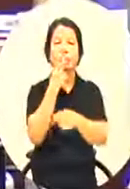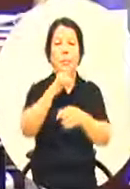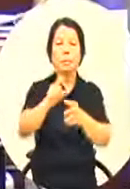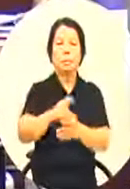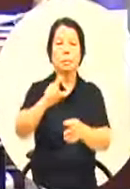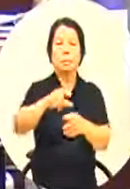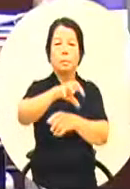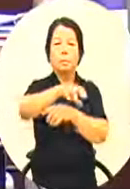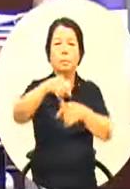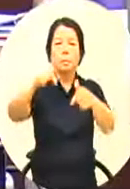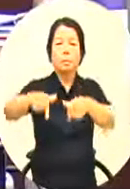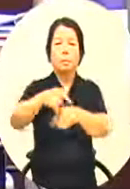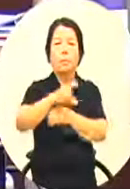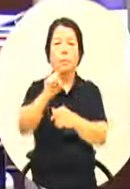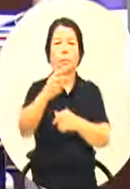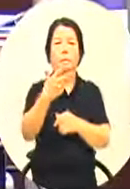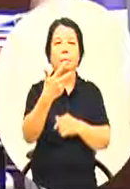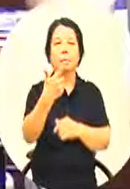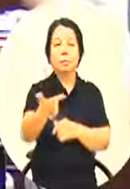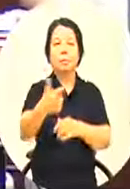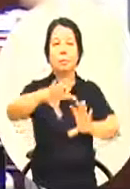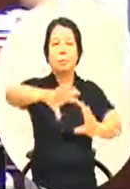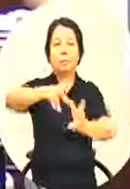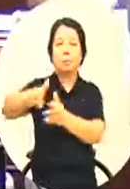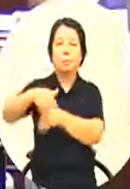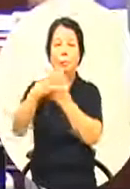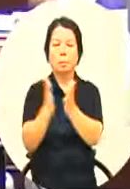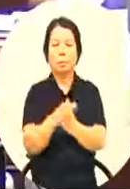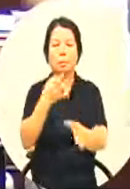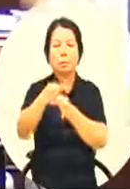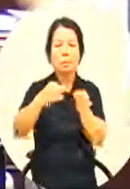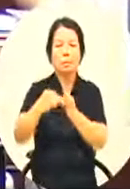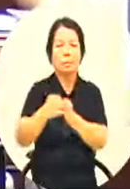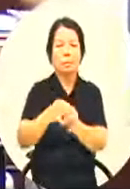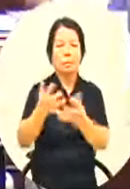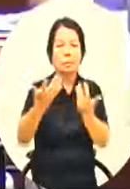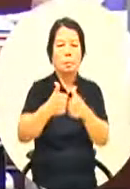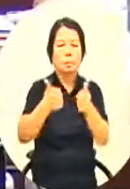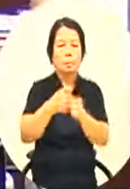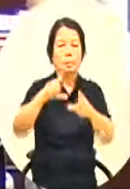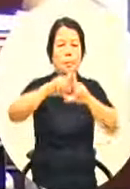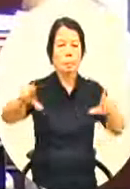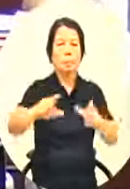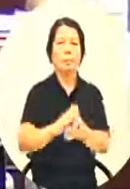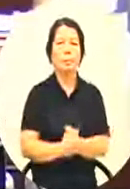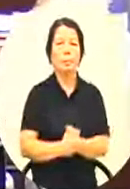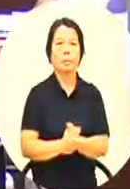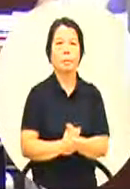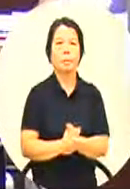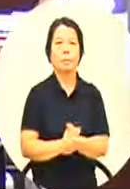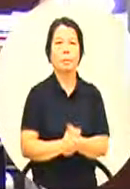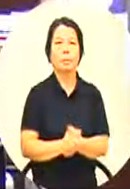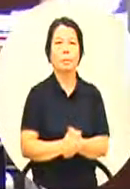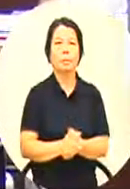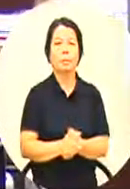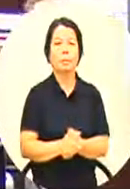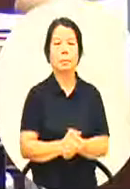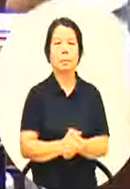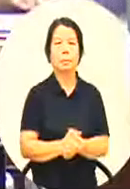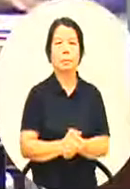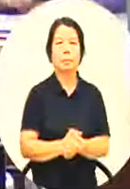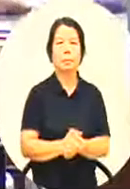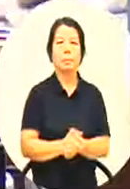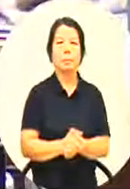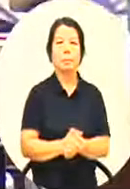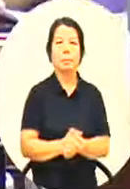国的这个市场的开发所以它有很大很大的商机目前,我还要继续说吗?没关系,局长,我可以